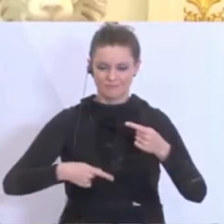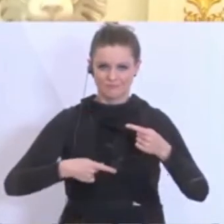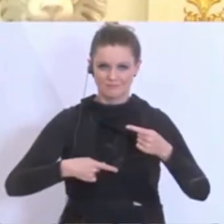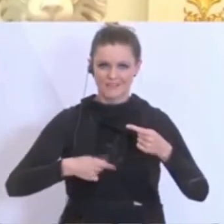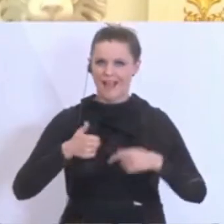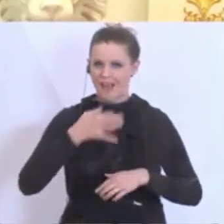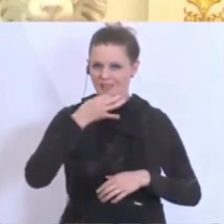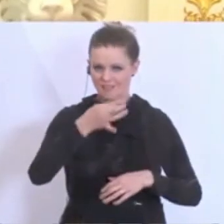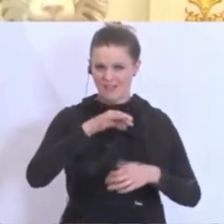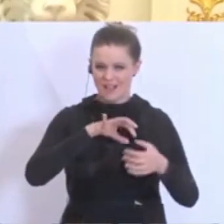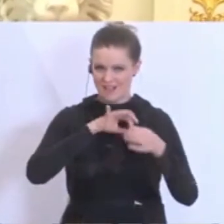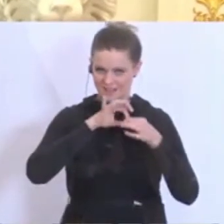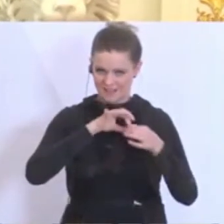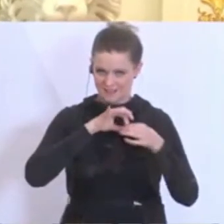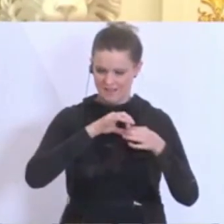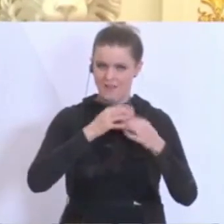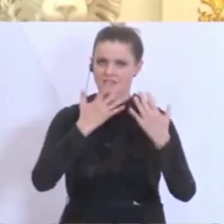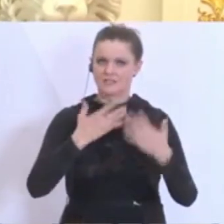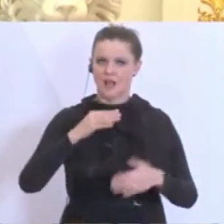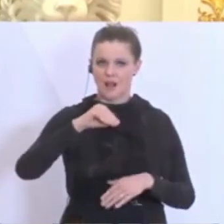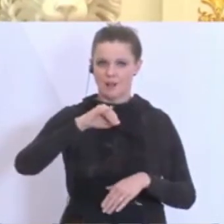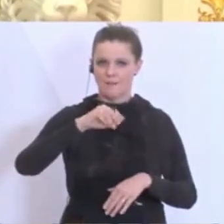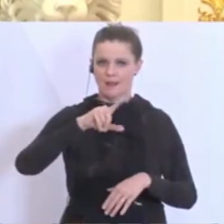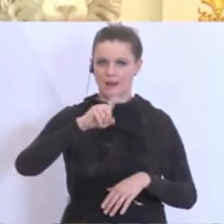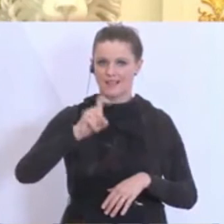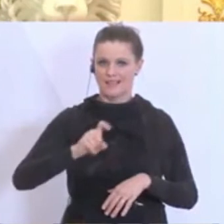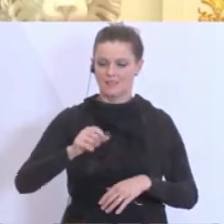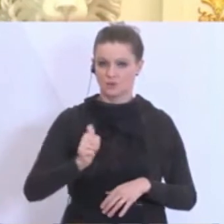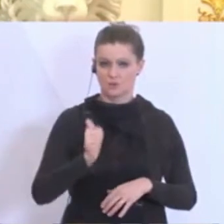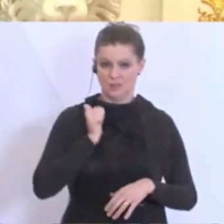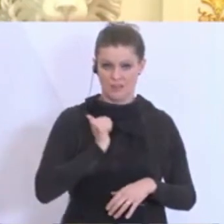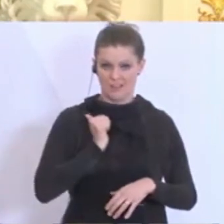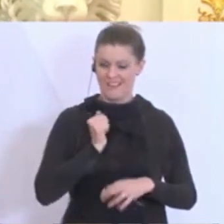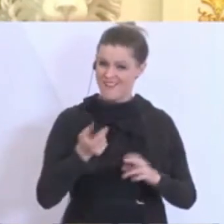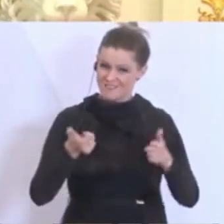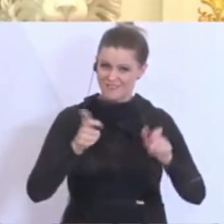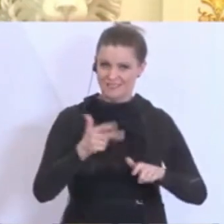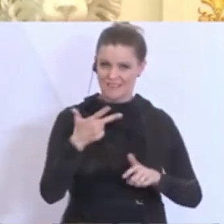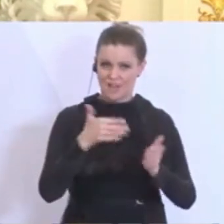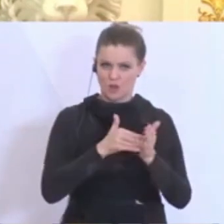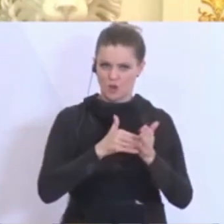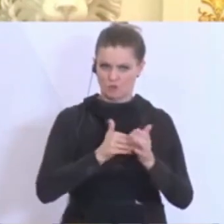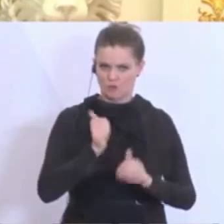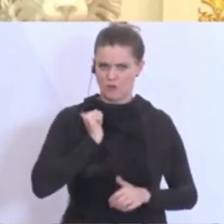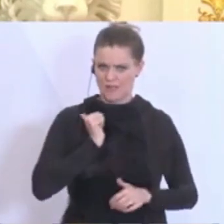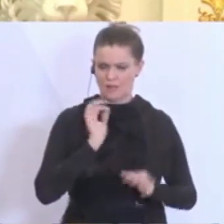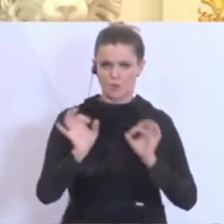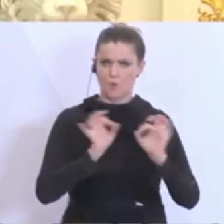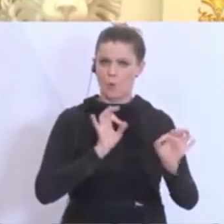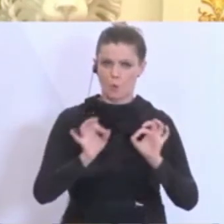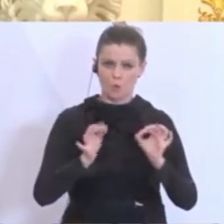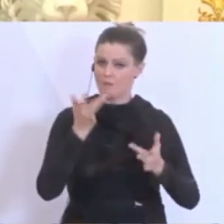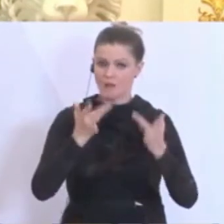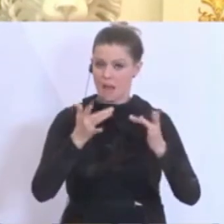Eine Frage zu der Zahl der Milizsoldaten. Wird das jetzt fix, werden das fix 3.000 Soldaten sein oder kann das sein, dass das